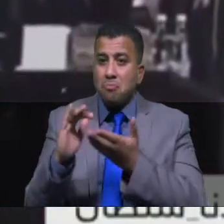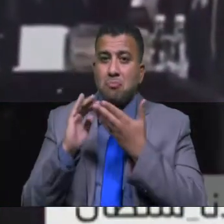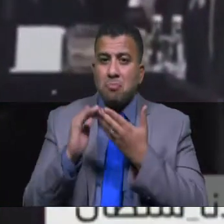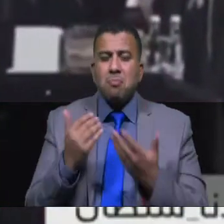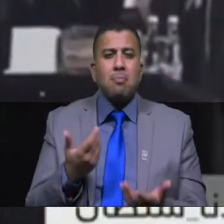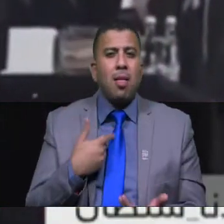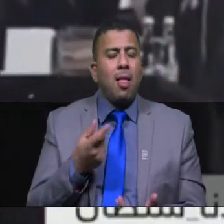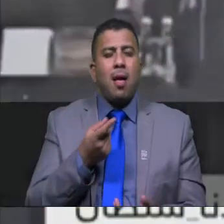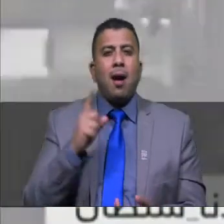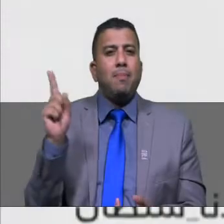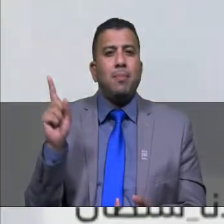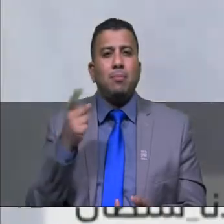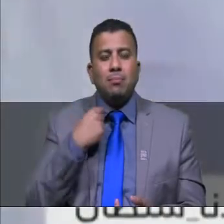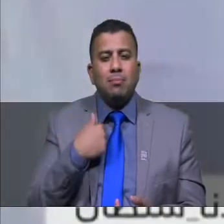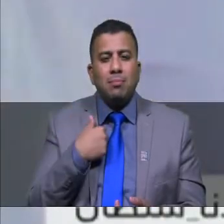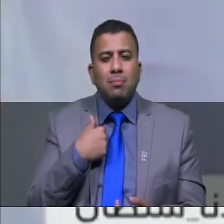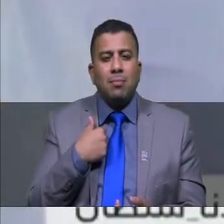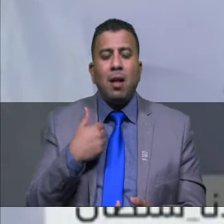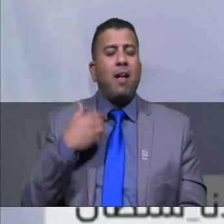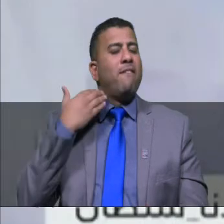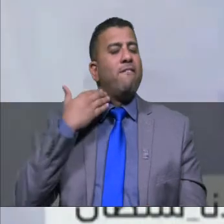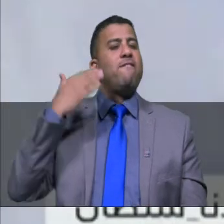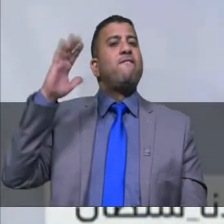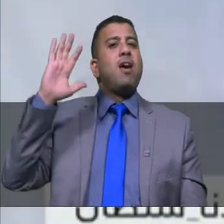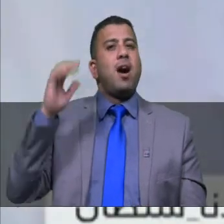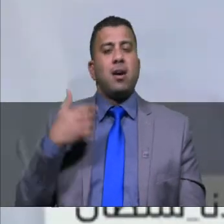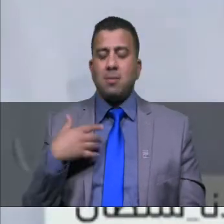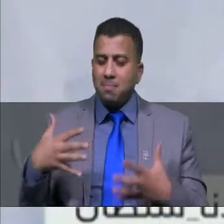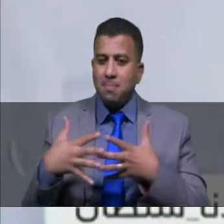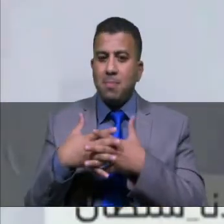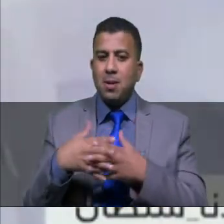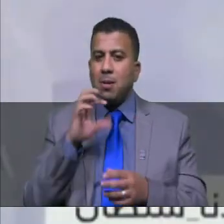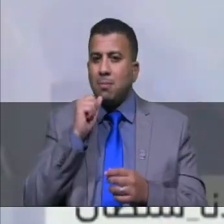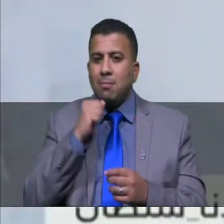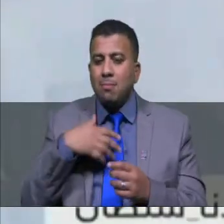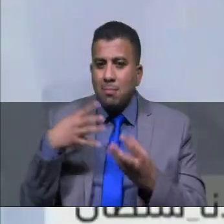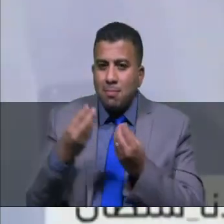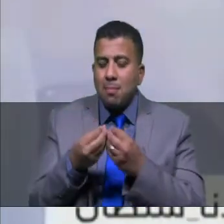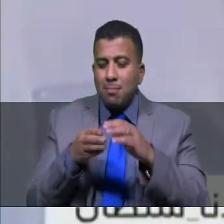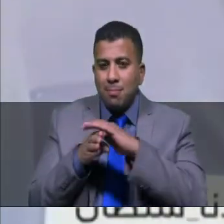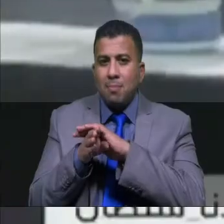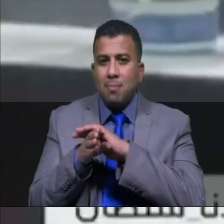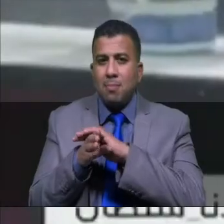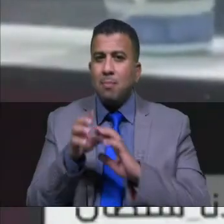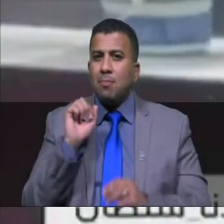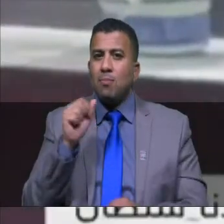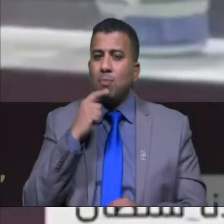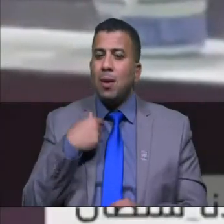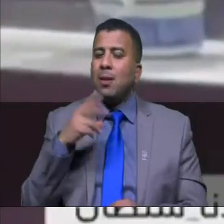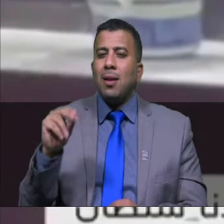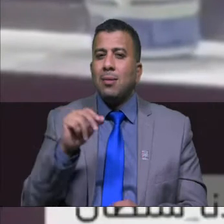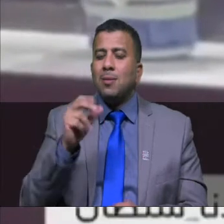ندري أبد عنا وإحنا لنا الفخر عشنا بوارف أضلالك يا نهر جاري وكلنا نرتوي